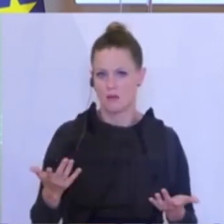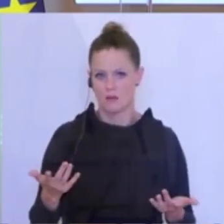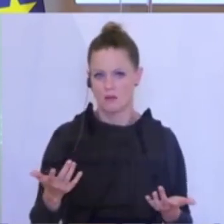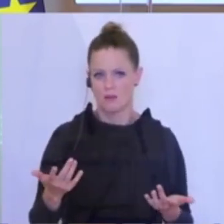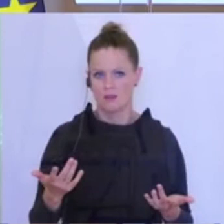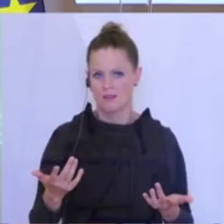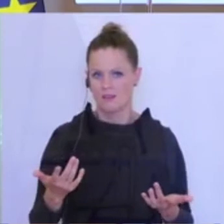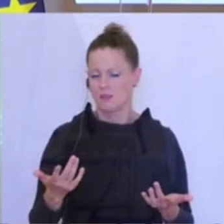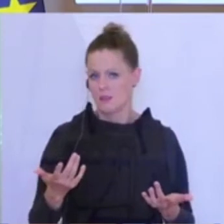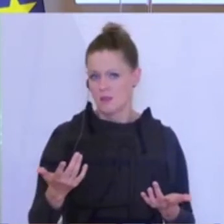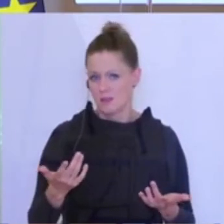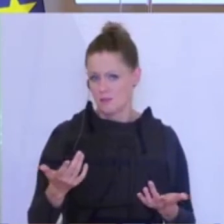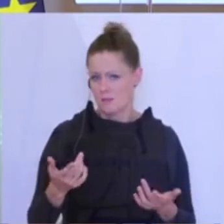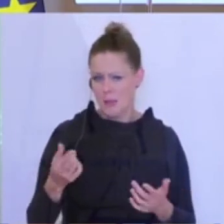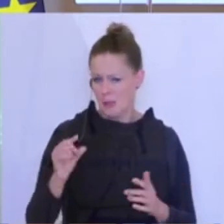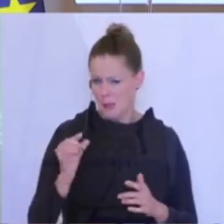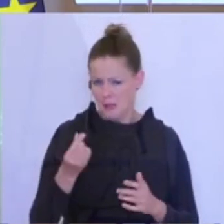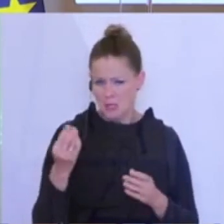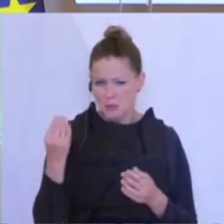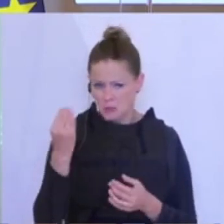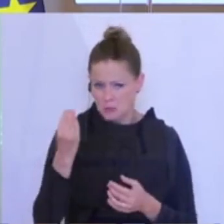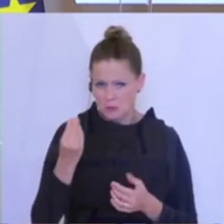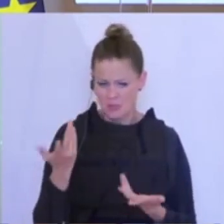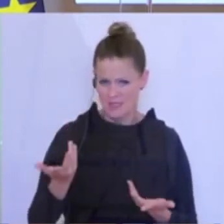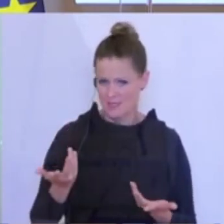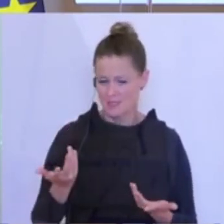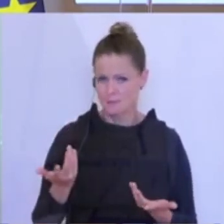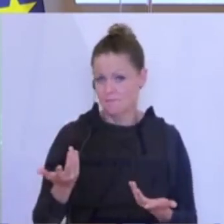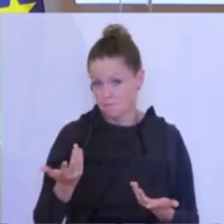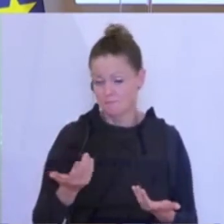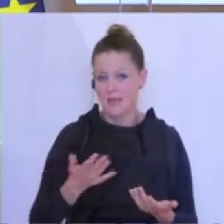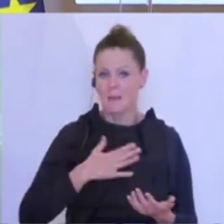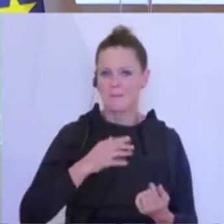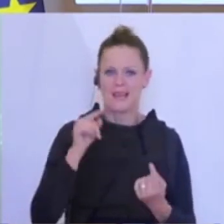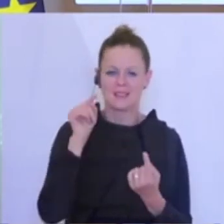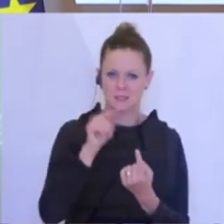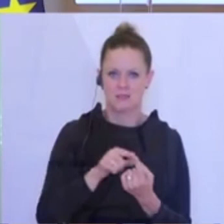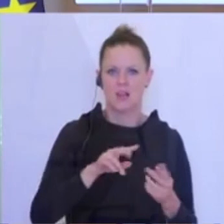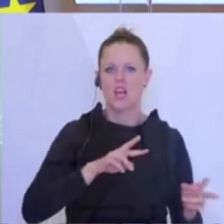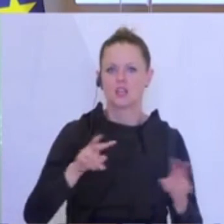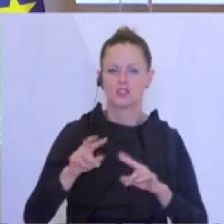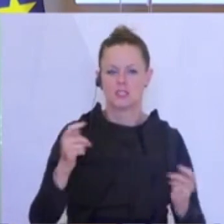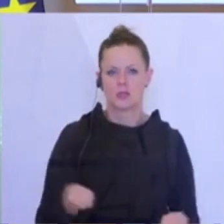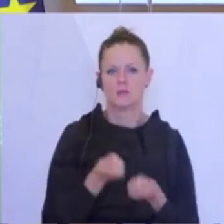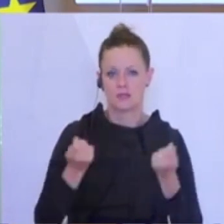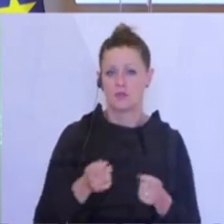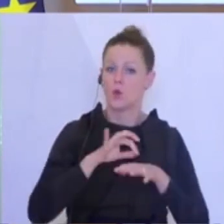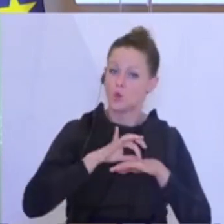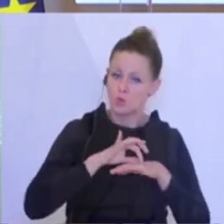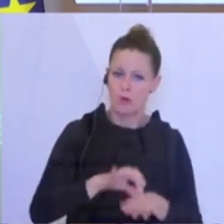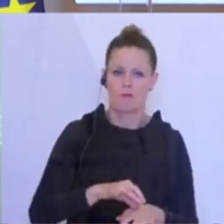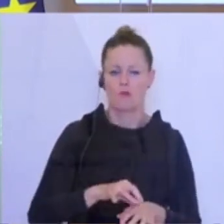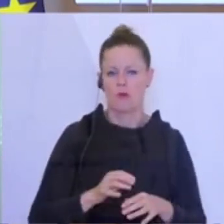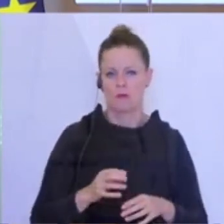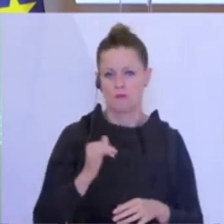Klein- und Kleinstschulen sein. Ich würde gerne haben, dass dieser Schichtbetrieb durchgeführt und durchgezogen